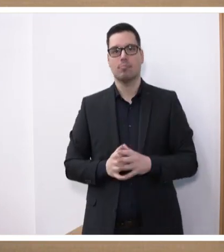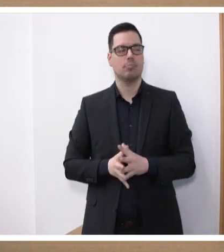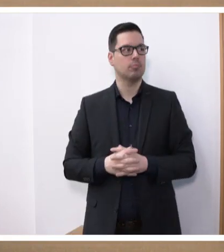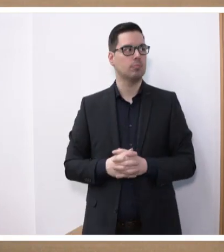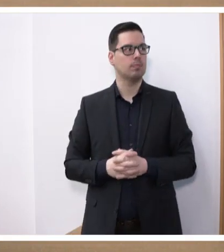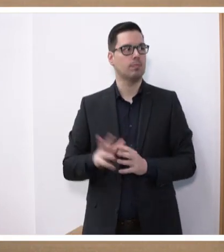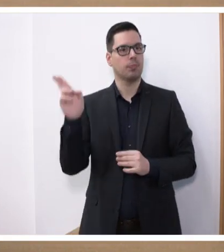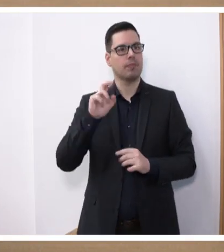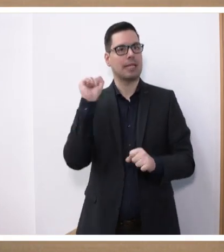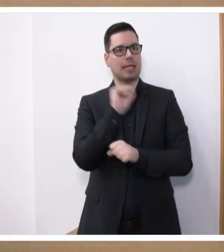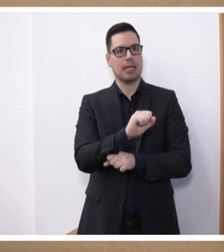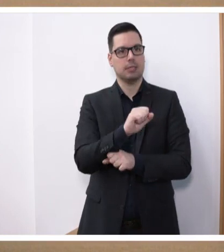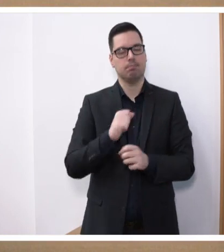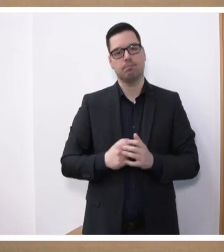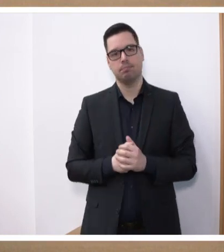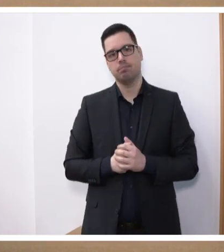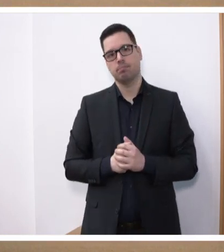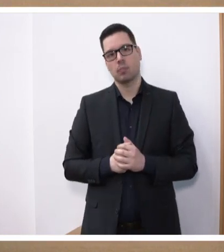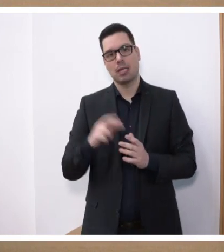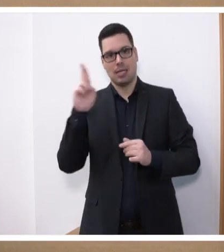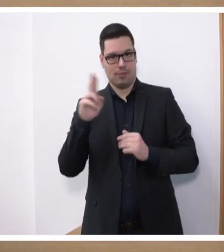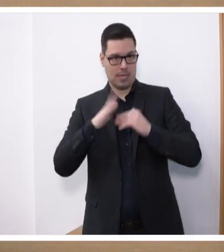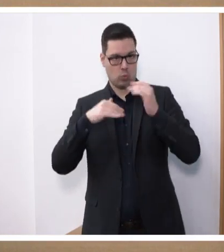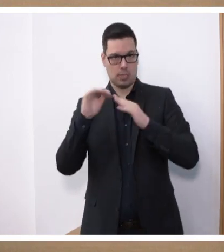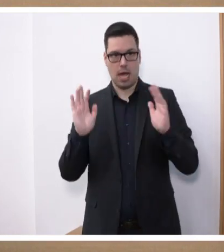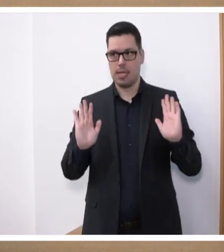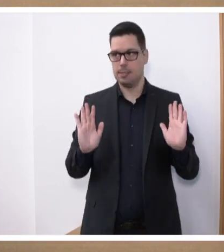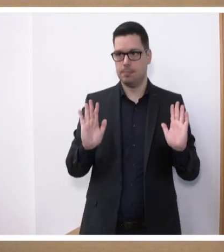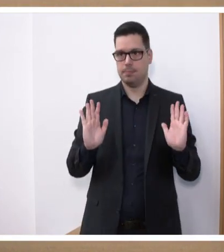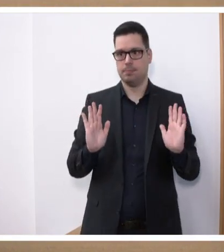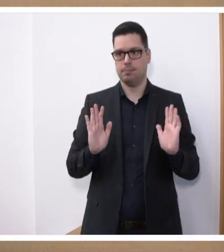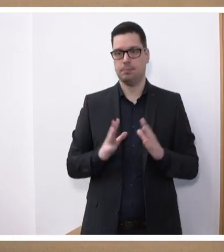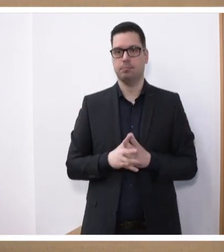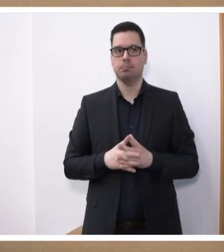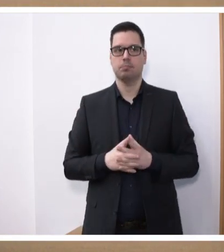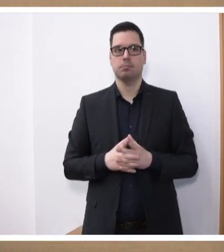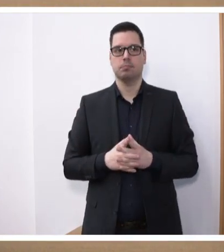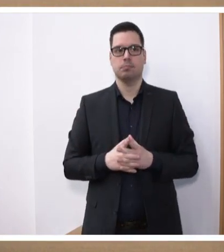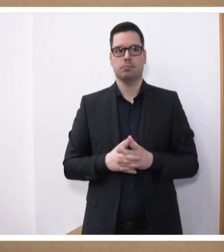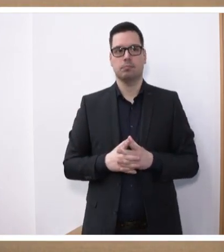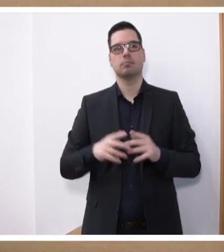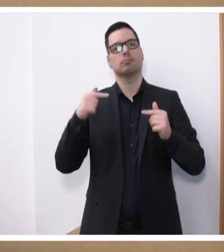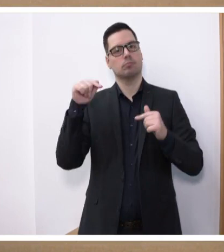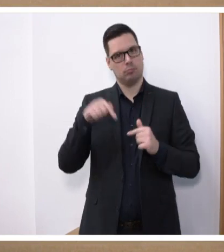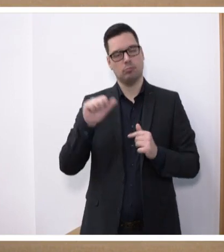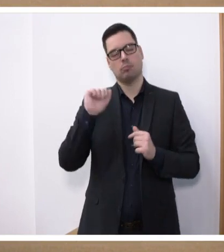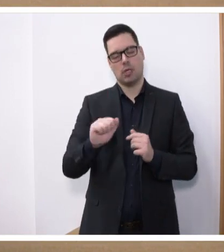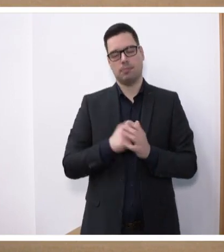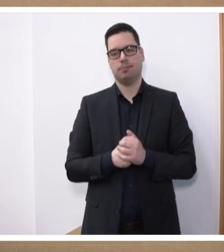Wer ist dagegen? Wer enthält sich der Stimme? Dann verfahren wir so.